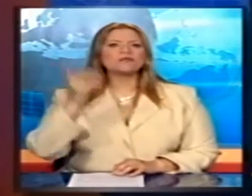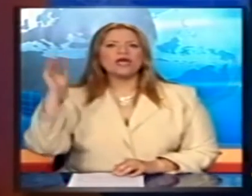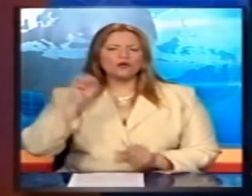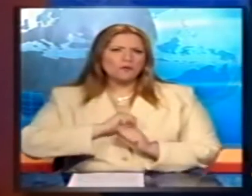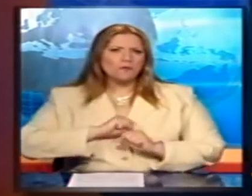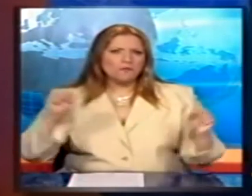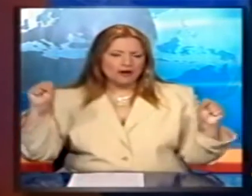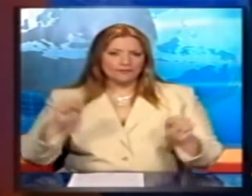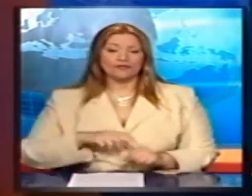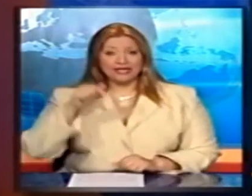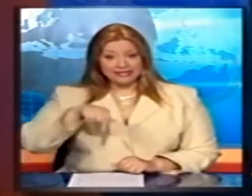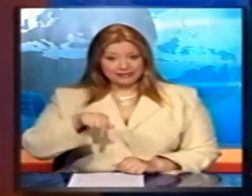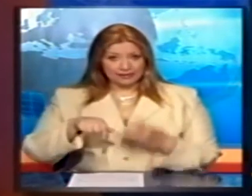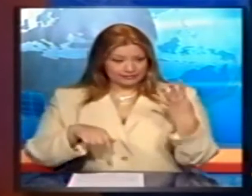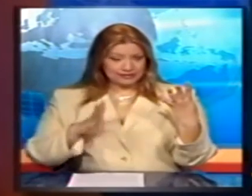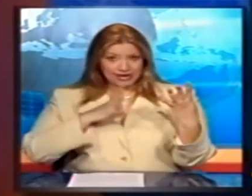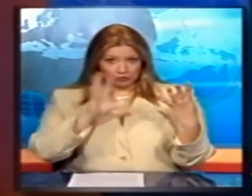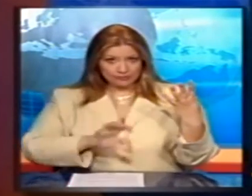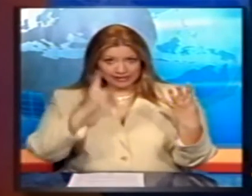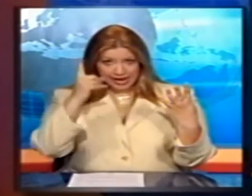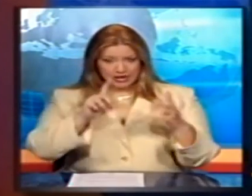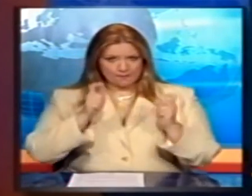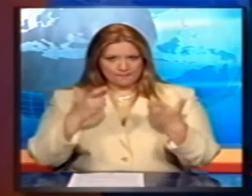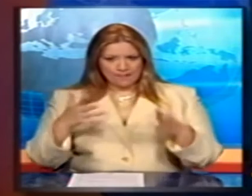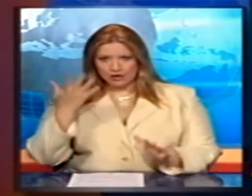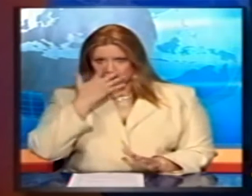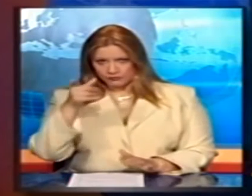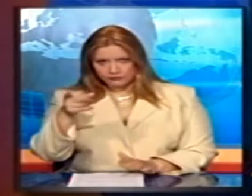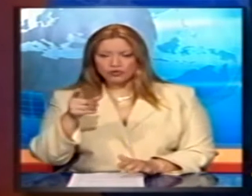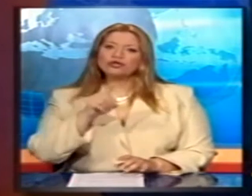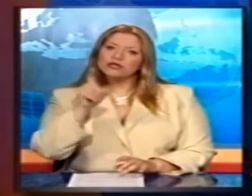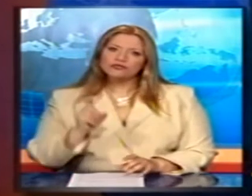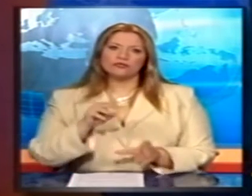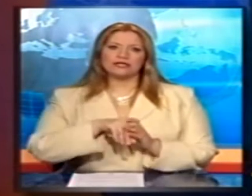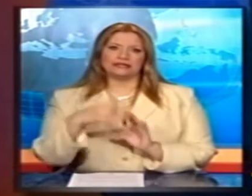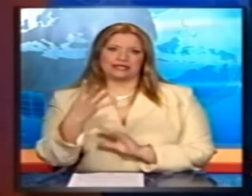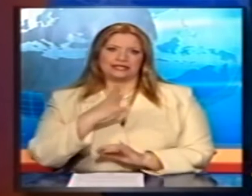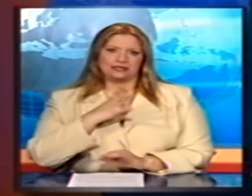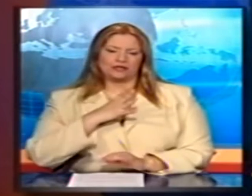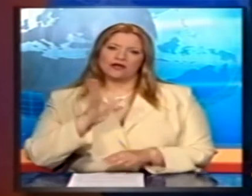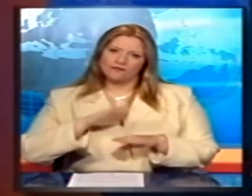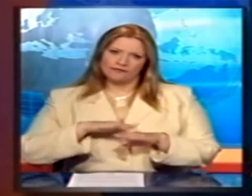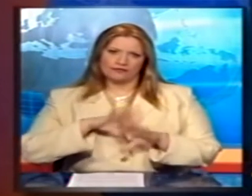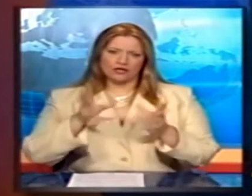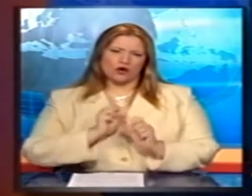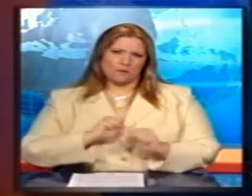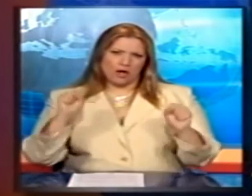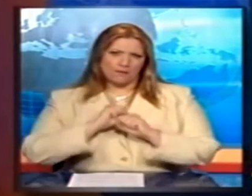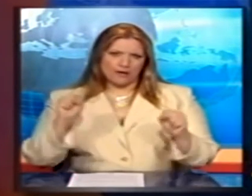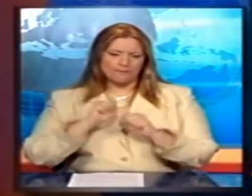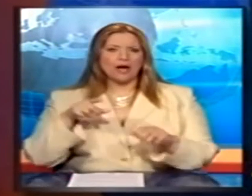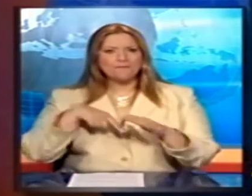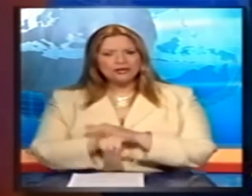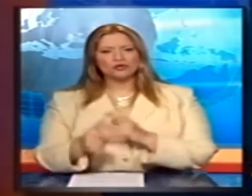εκ των τεσσάρων συλληφθέντων σήμερα ο Σομαλός Γιασίν Χασάνο Μάρ πιστεύεται ότι είναι ένας από τους τέσσερις άντρες που έκαναν τις τελευταίες αποτυχημένες βομβιστικές